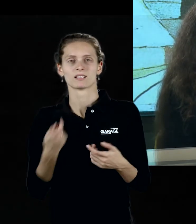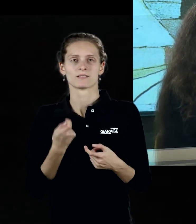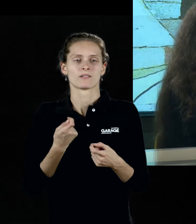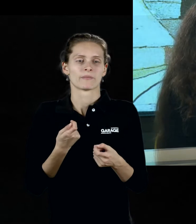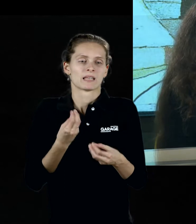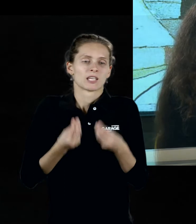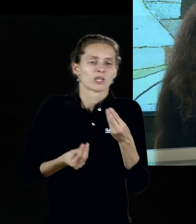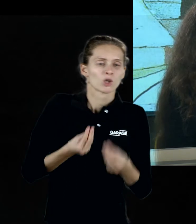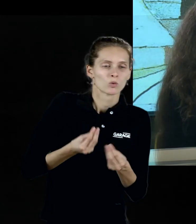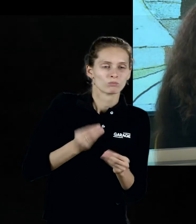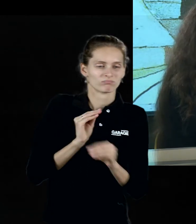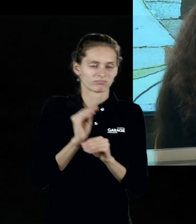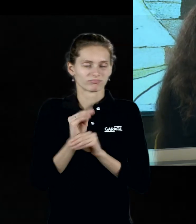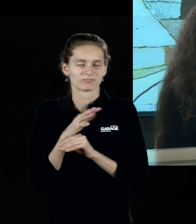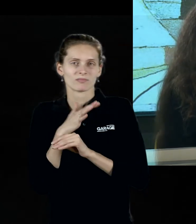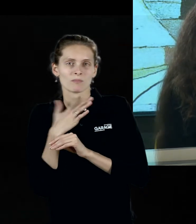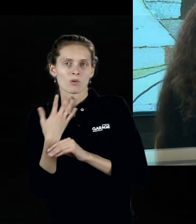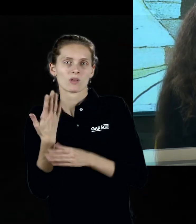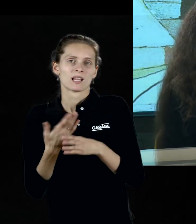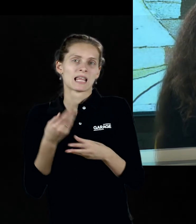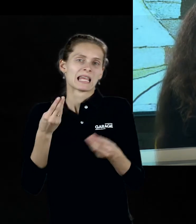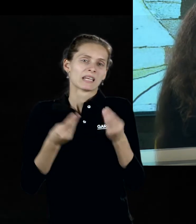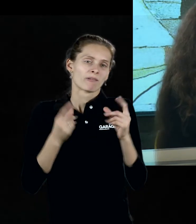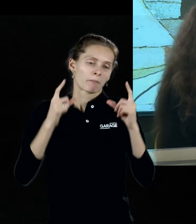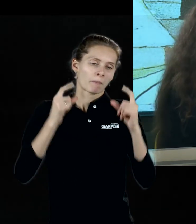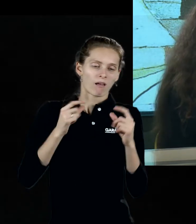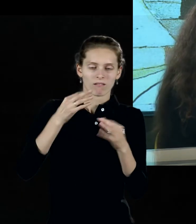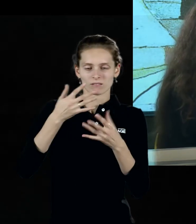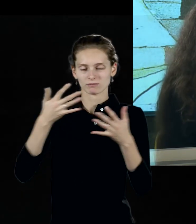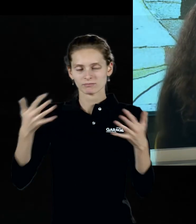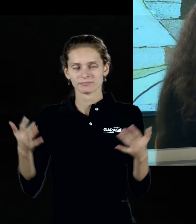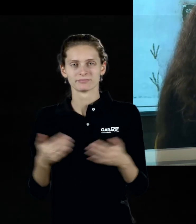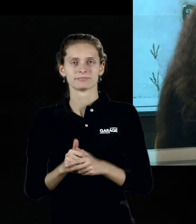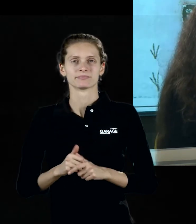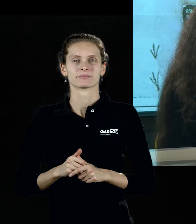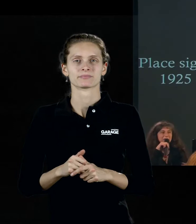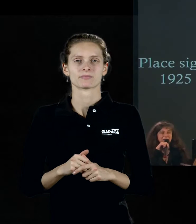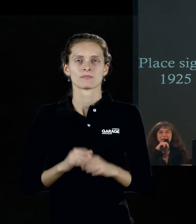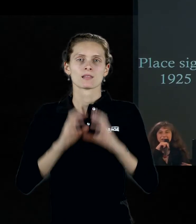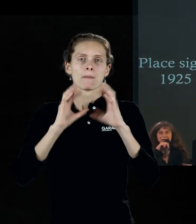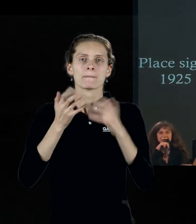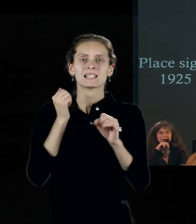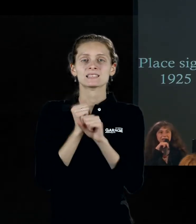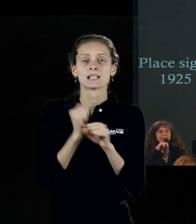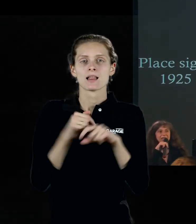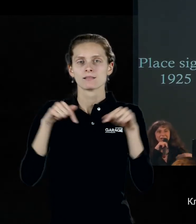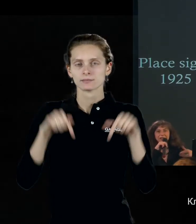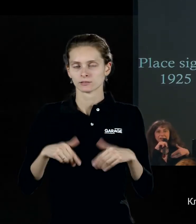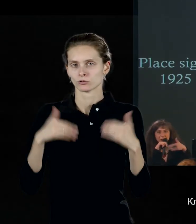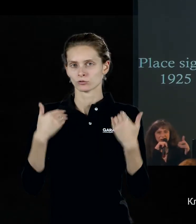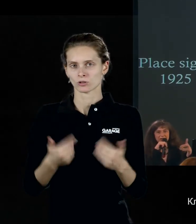игрушечные, и не настоящие. И эта игрушечность не только сознания так, что это мир, который сделан здесь и сейчас,